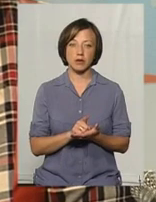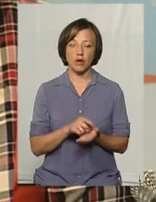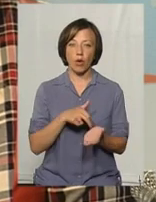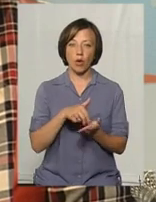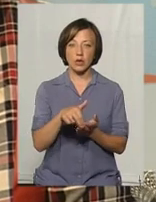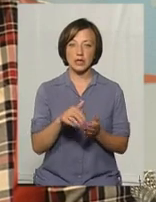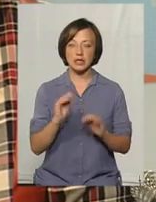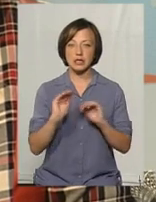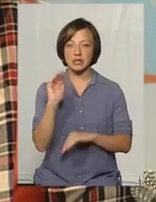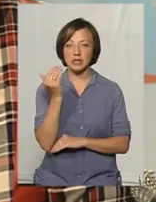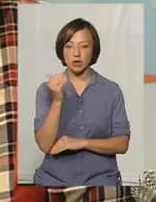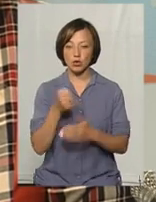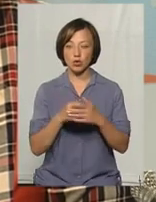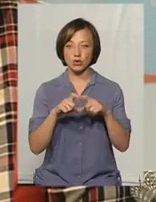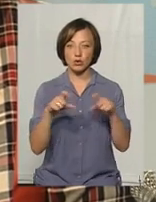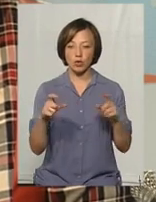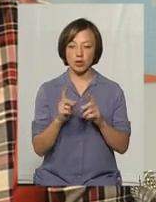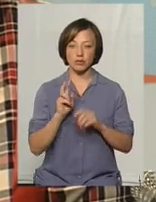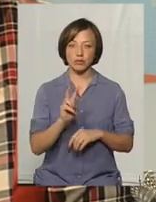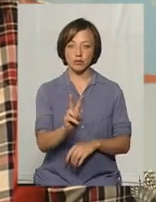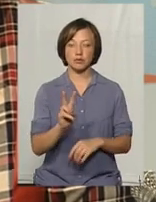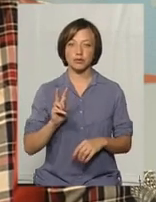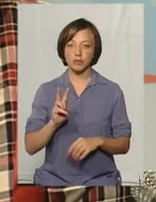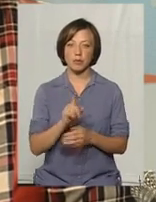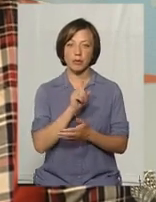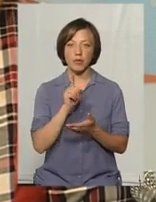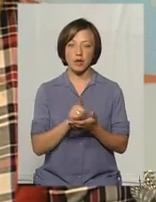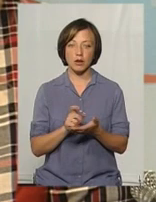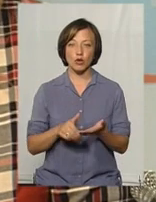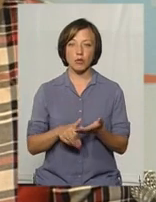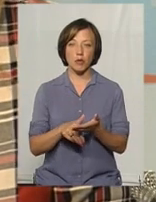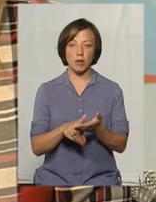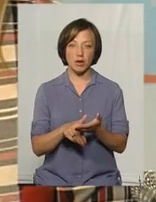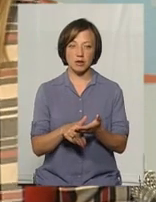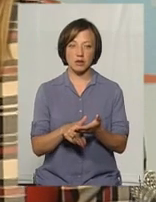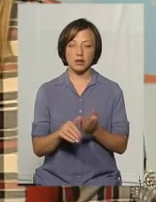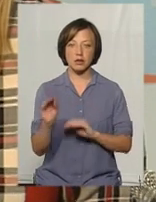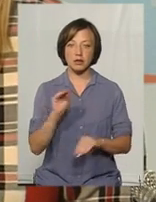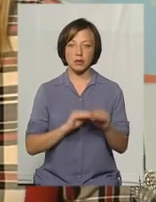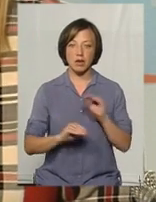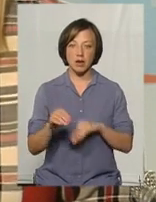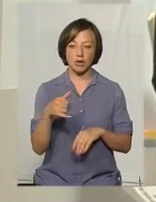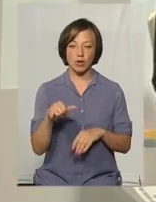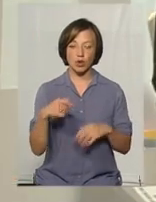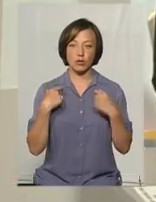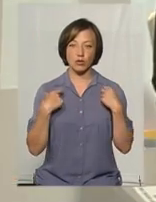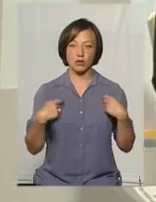до школи, до навчального закладу і додому. Вони повинні допомагати їй збирати той рюкзачок, щоб